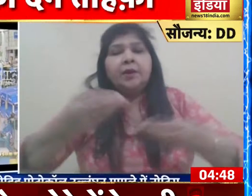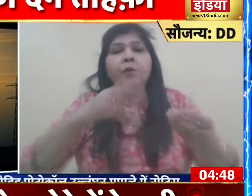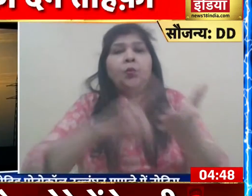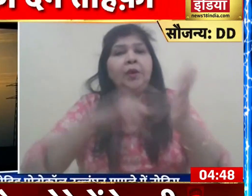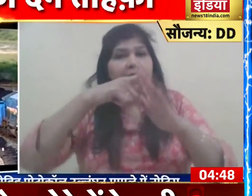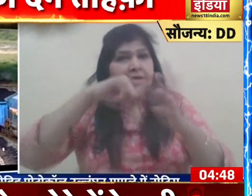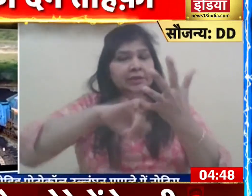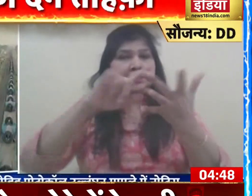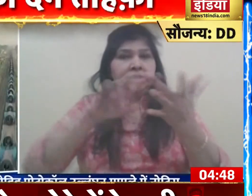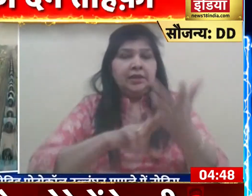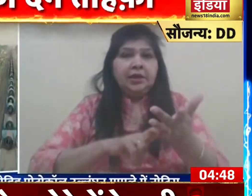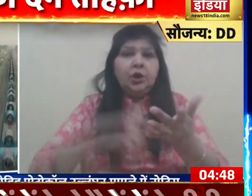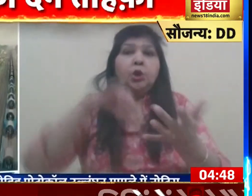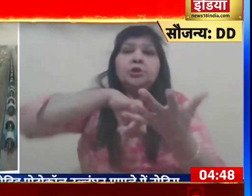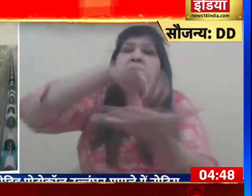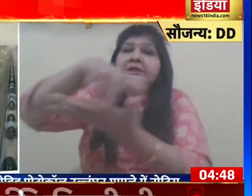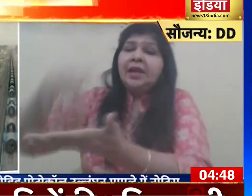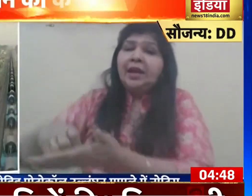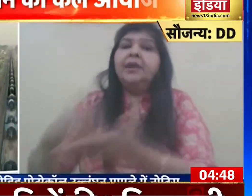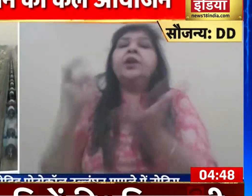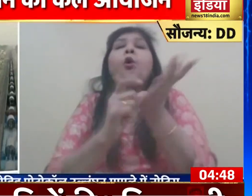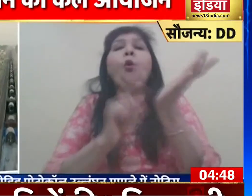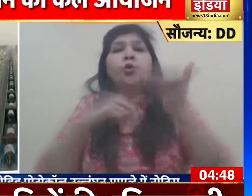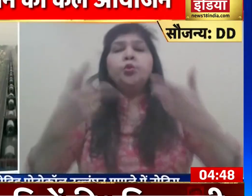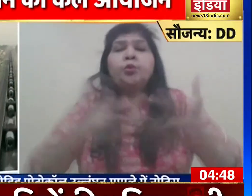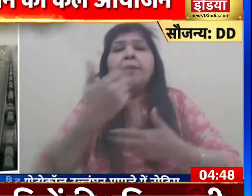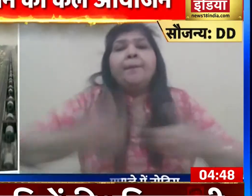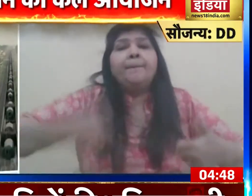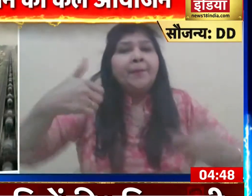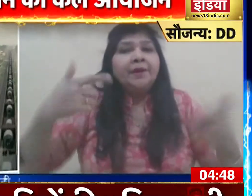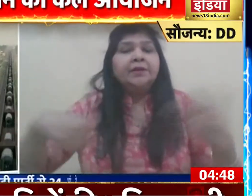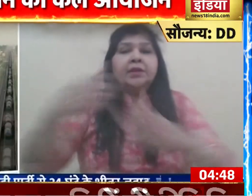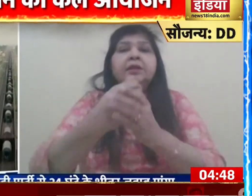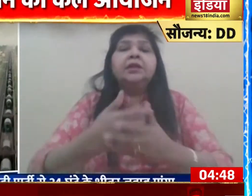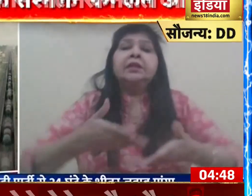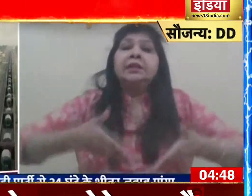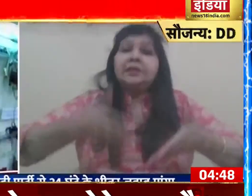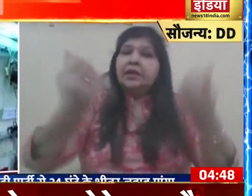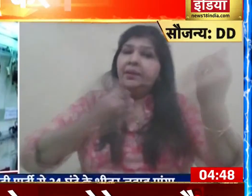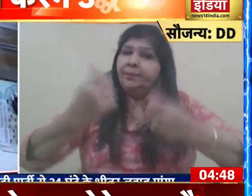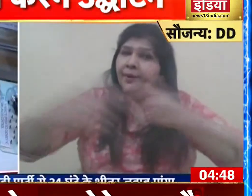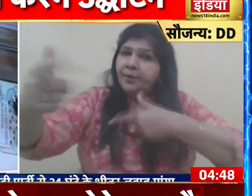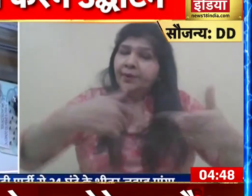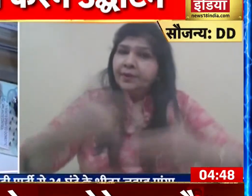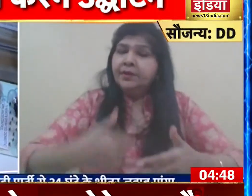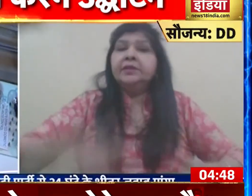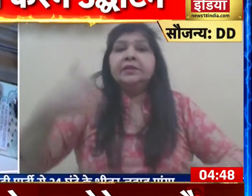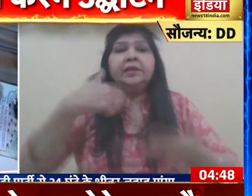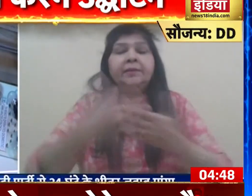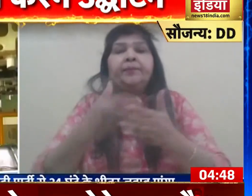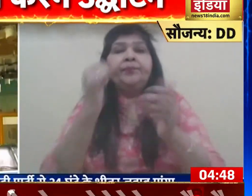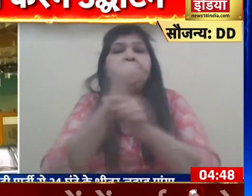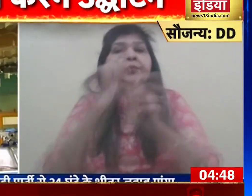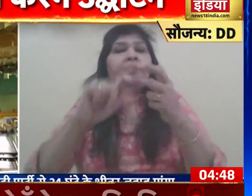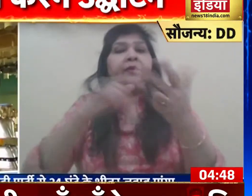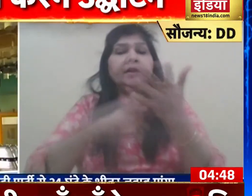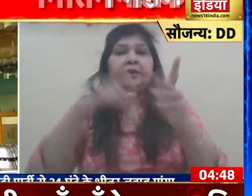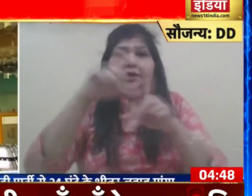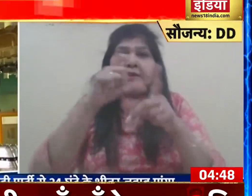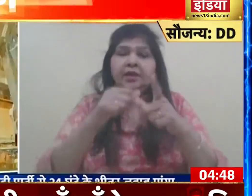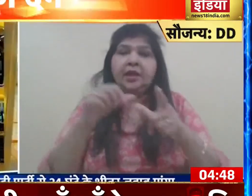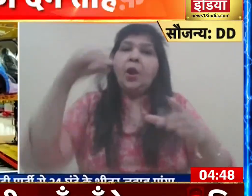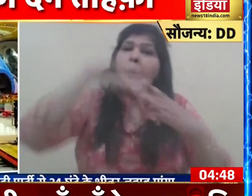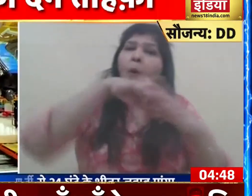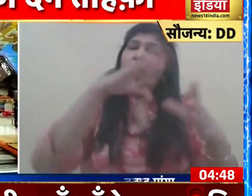राज सरकारों और केंदर साशित प्रदेशों के कई मंत्री गण तथा सडक परिवहन और राजमार्ग सचिव गिरिधर अर्बाने शामिल होंगे